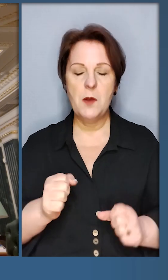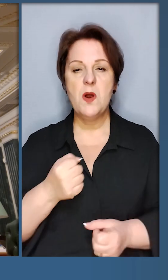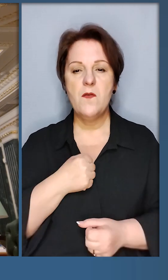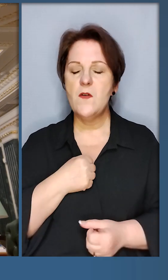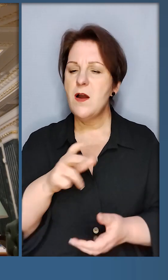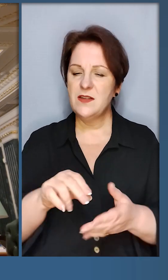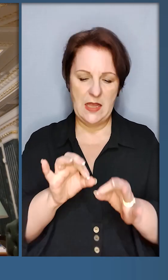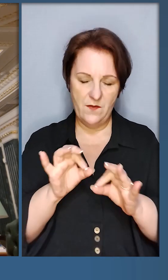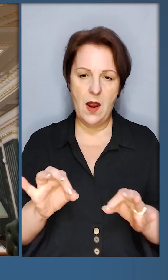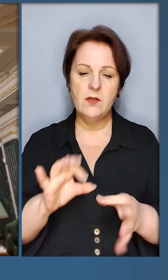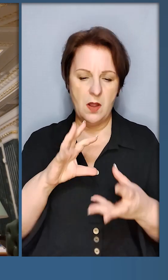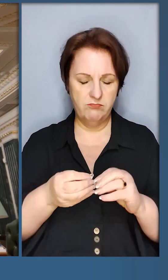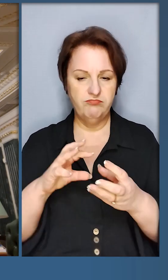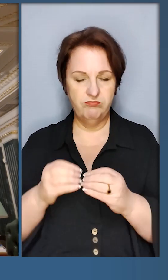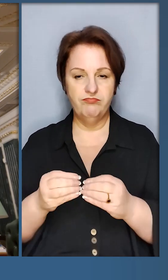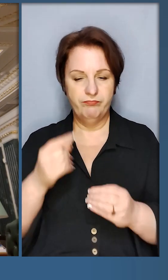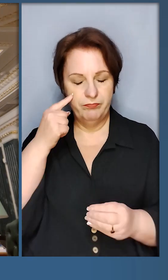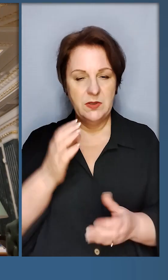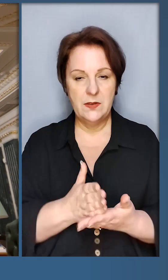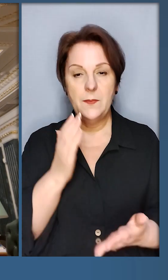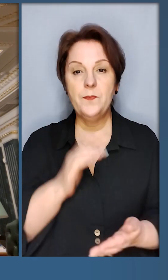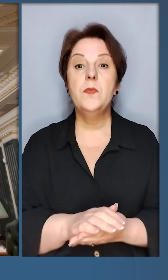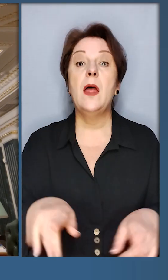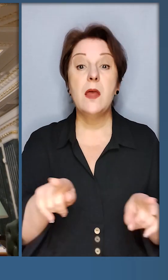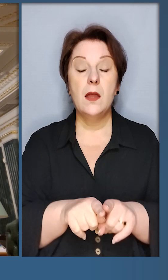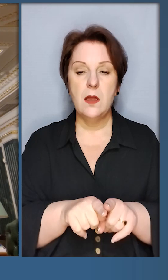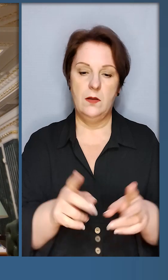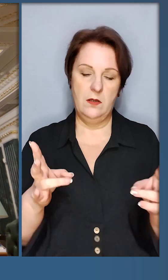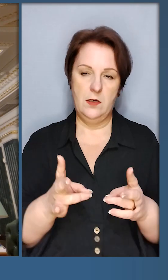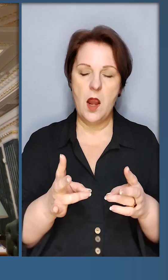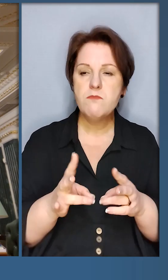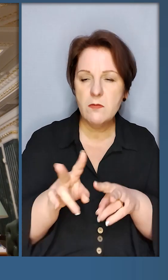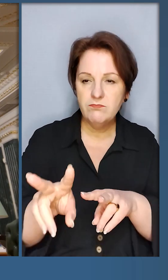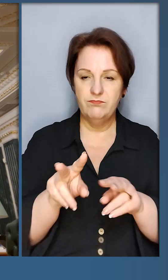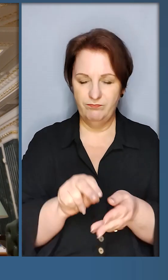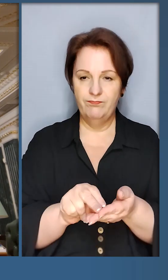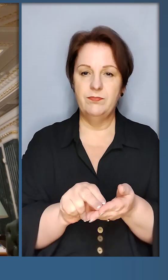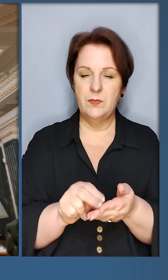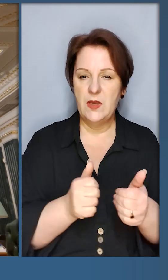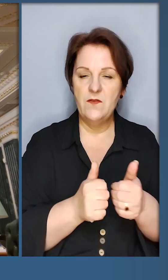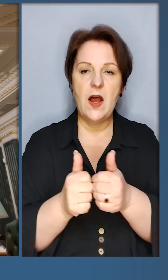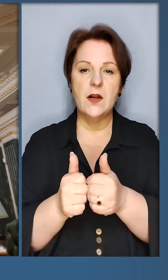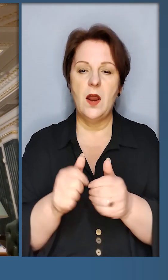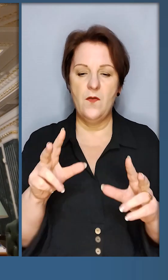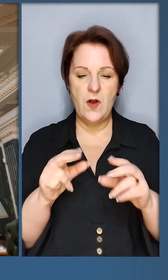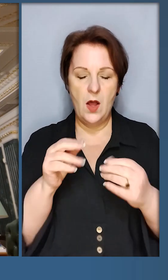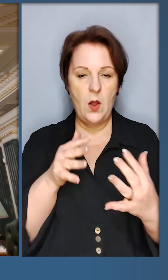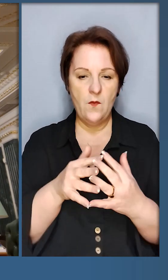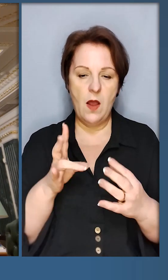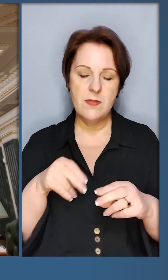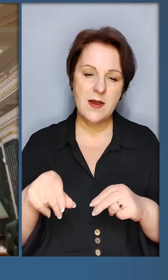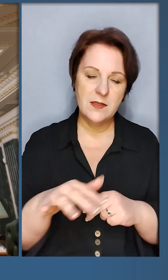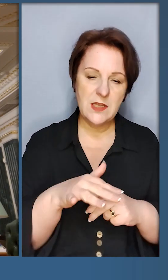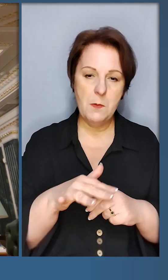взірцево-результативні. Саме такі, на яких варто рівнятися. Вони дуже вдало воюють і на землі, і у нашому